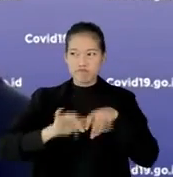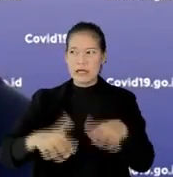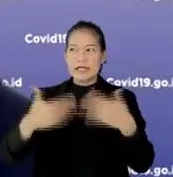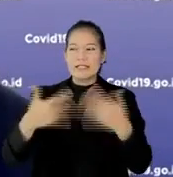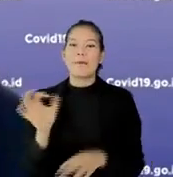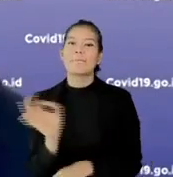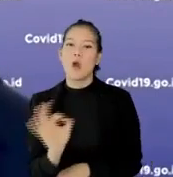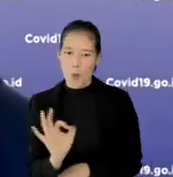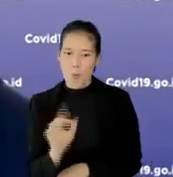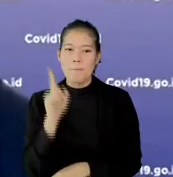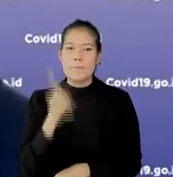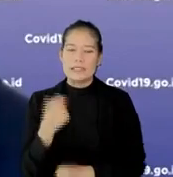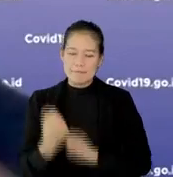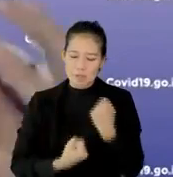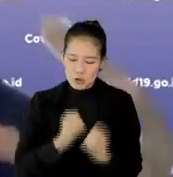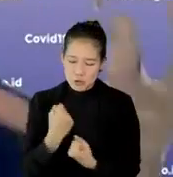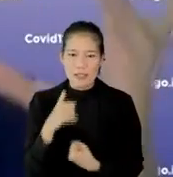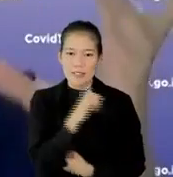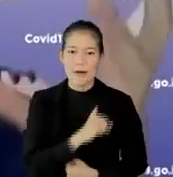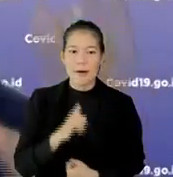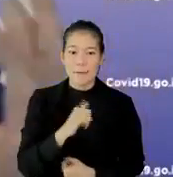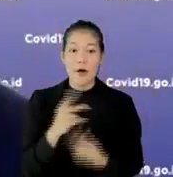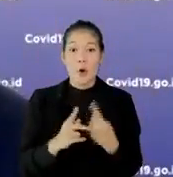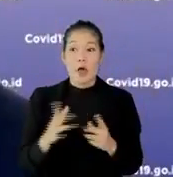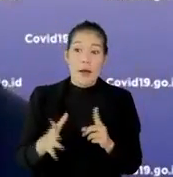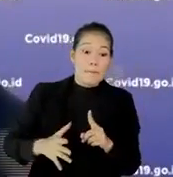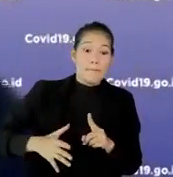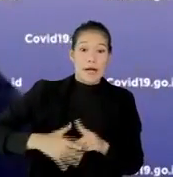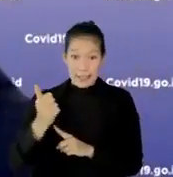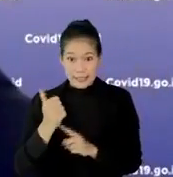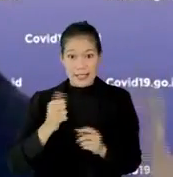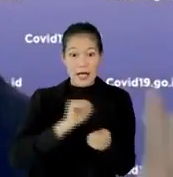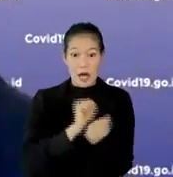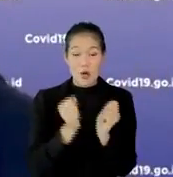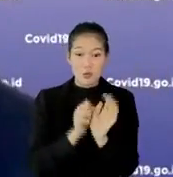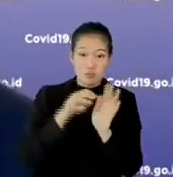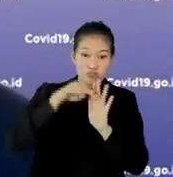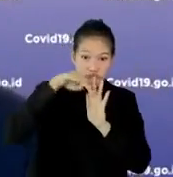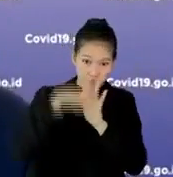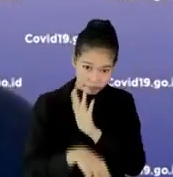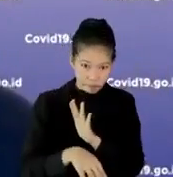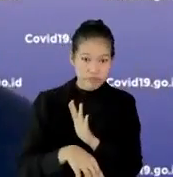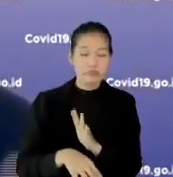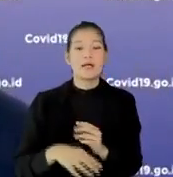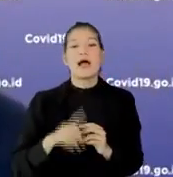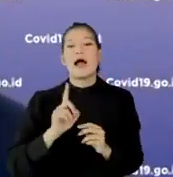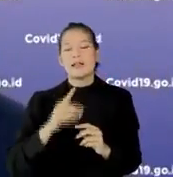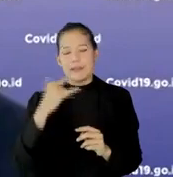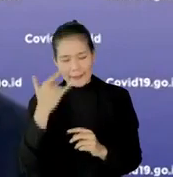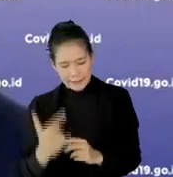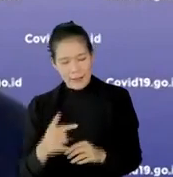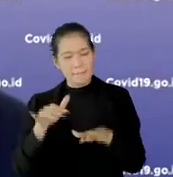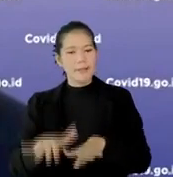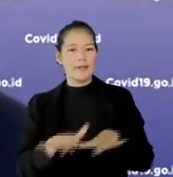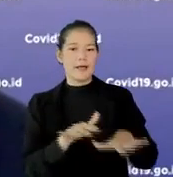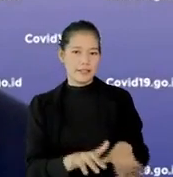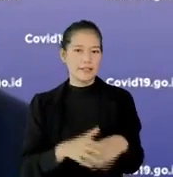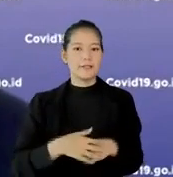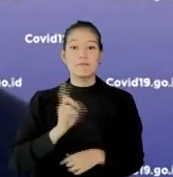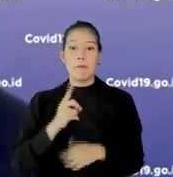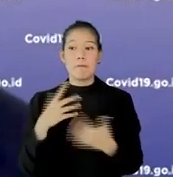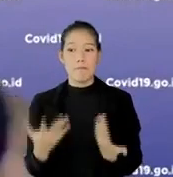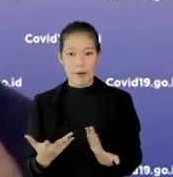selesai, kita masih berjuang di sini, kalaupun nanti kita sudah berhasil menekan angka, semuanya sebaik mungkin, tetap saja kita harus berhati-hati,